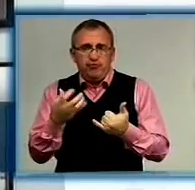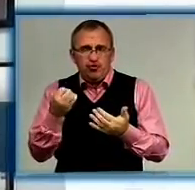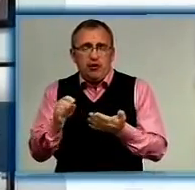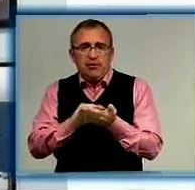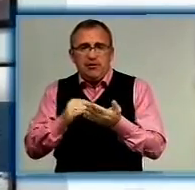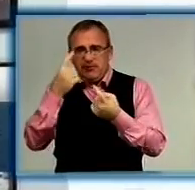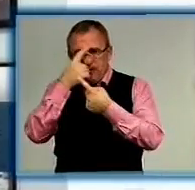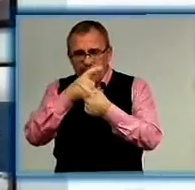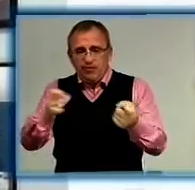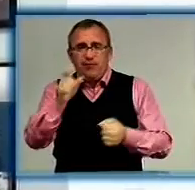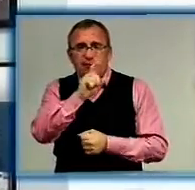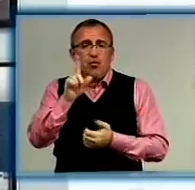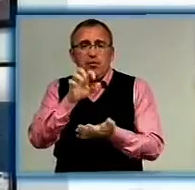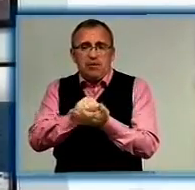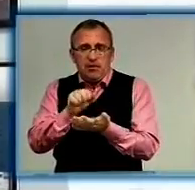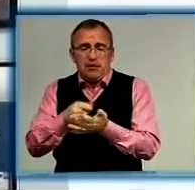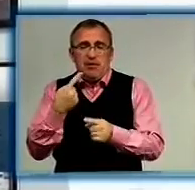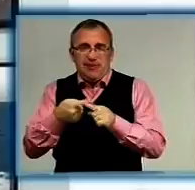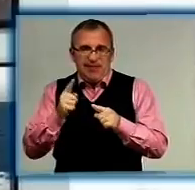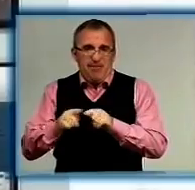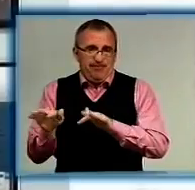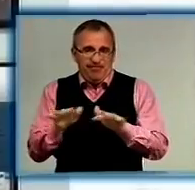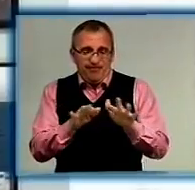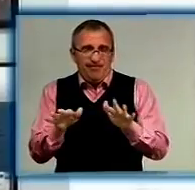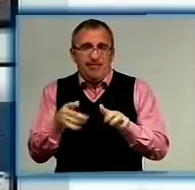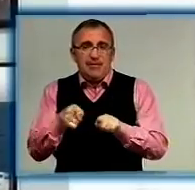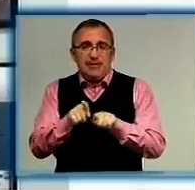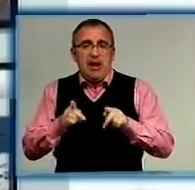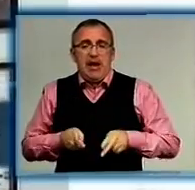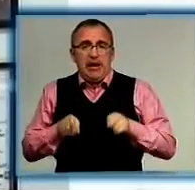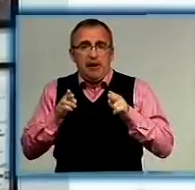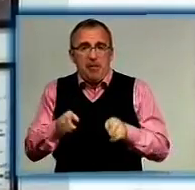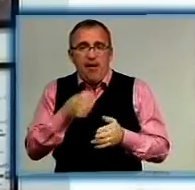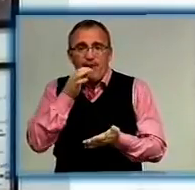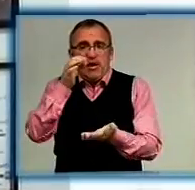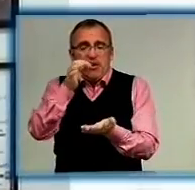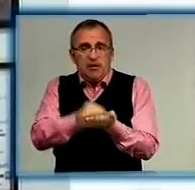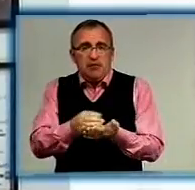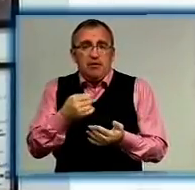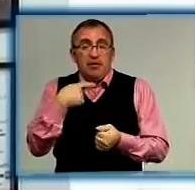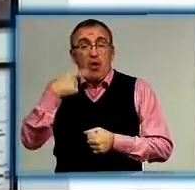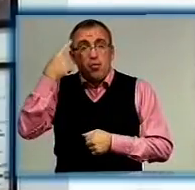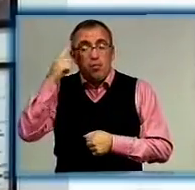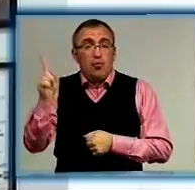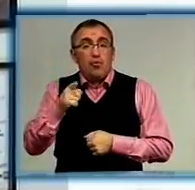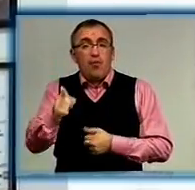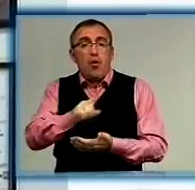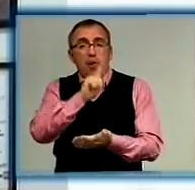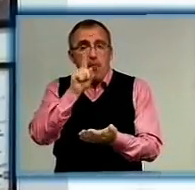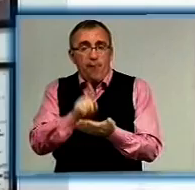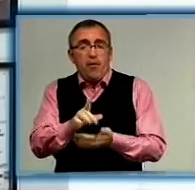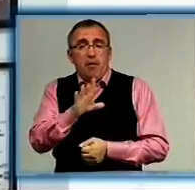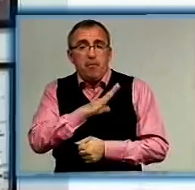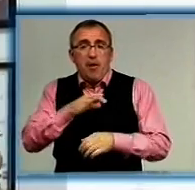звертаюся до всіх тих, хто займається цими речами. Це кримінальна відповідальність. І я думаю, що вона повинна бути